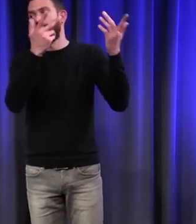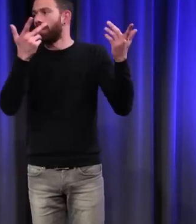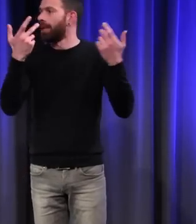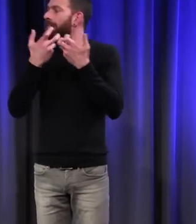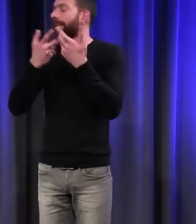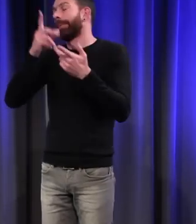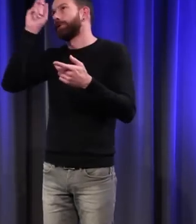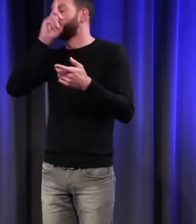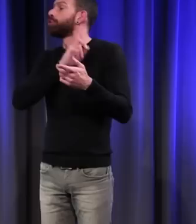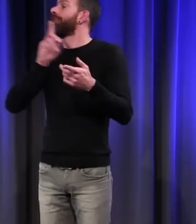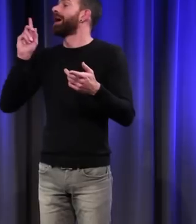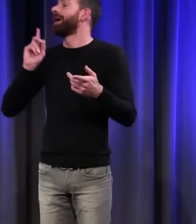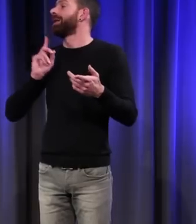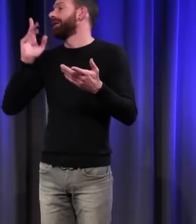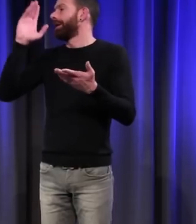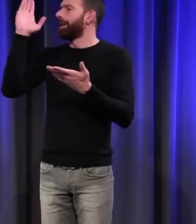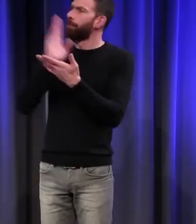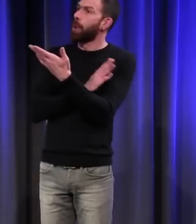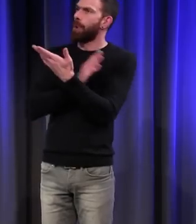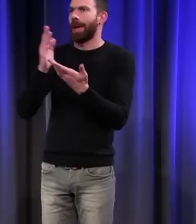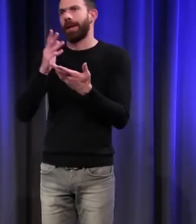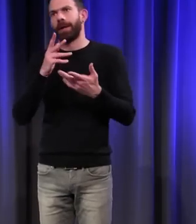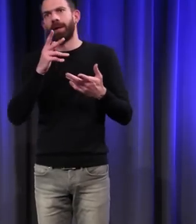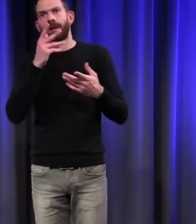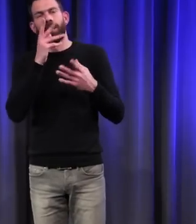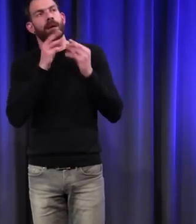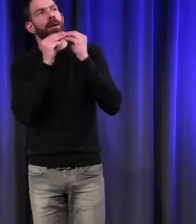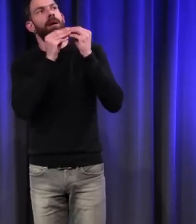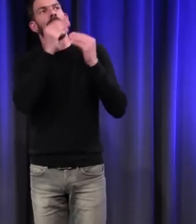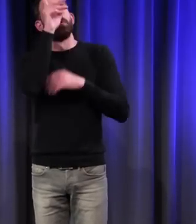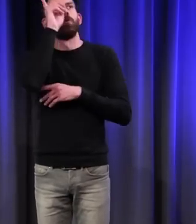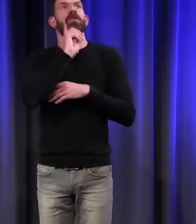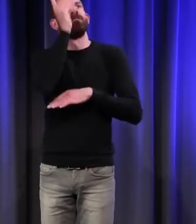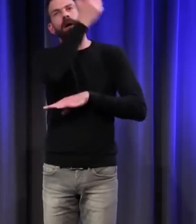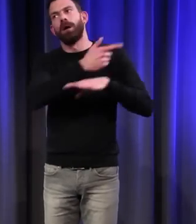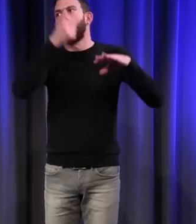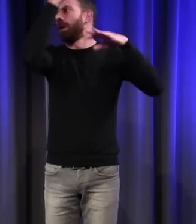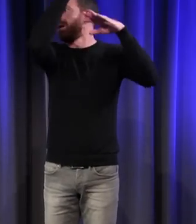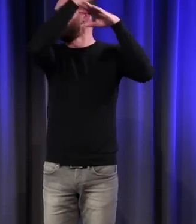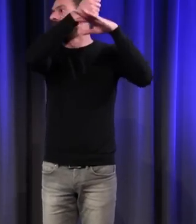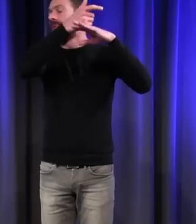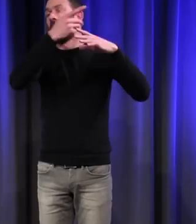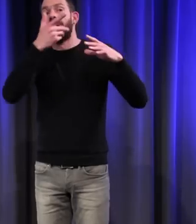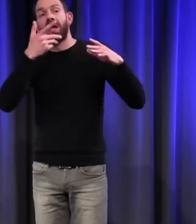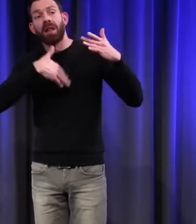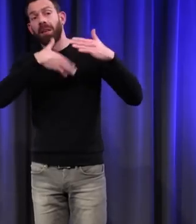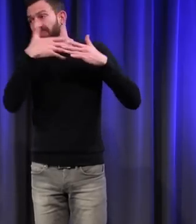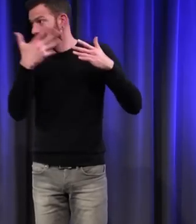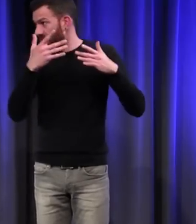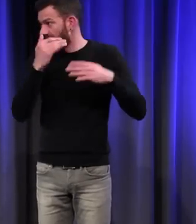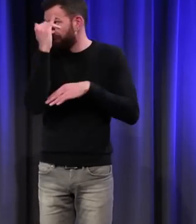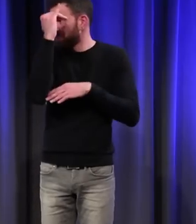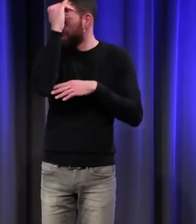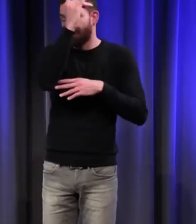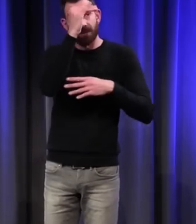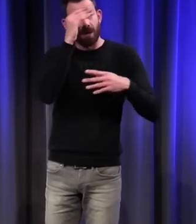poète, pour une dame de haut rang. Est-ce que ça va jusqu'au commerce charnel ou non ? On ne sait